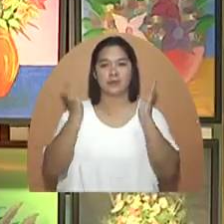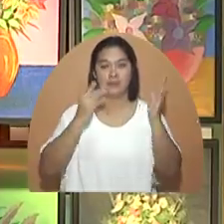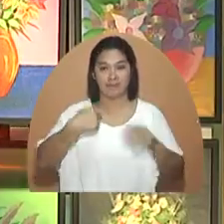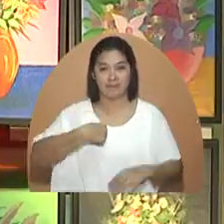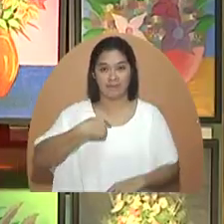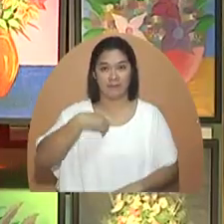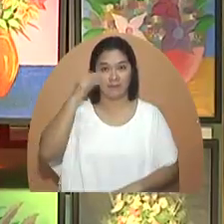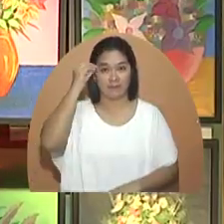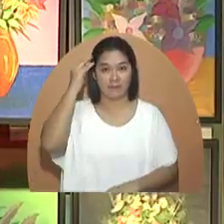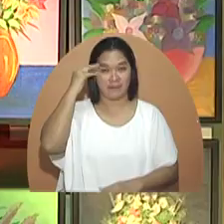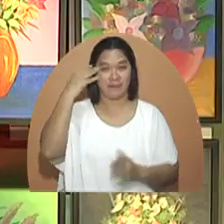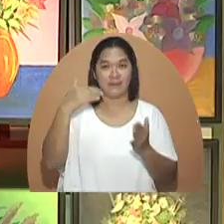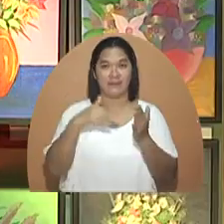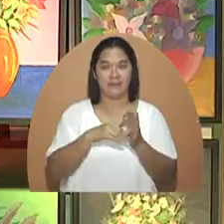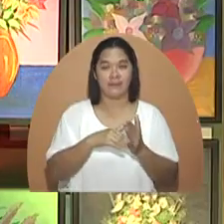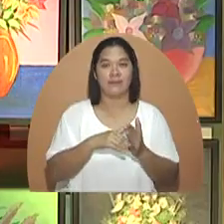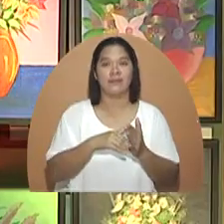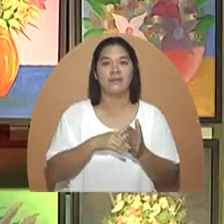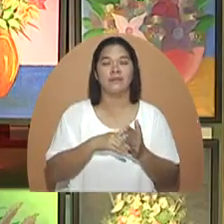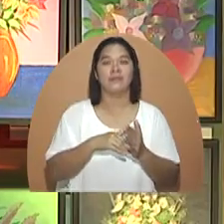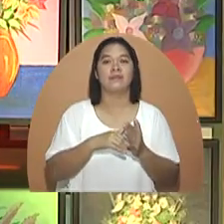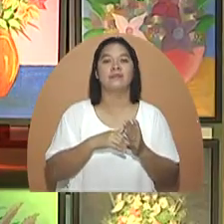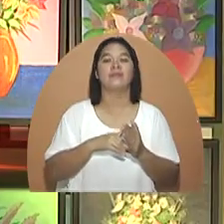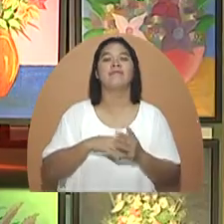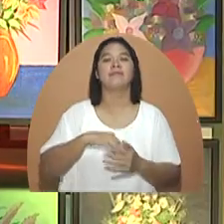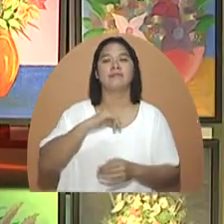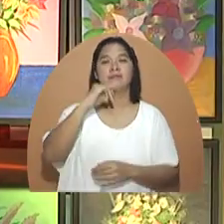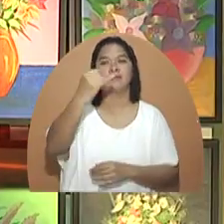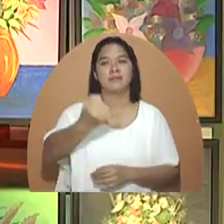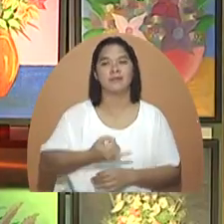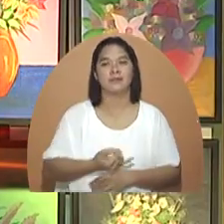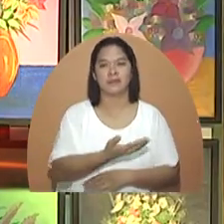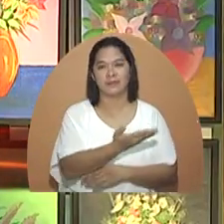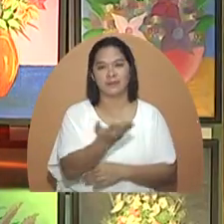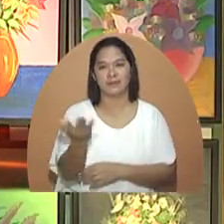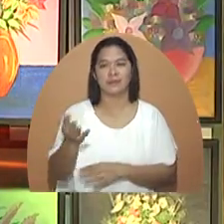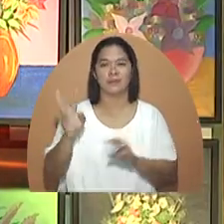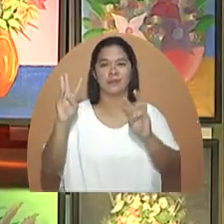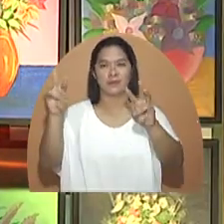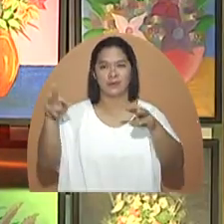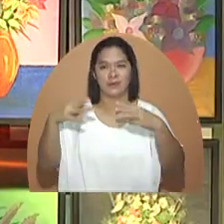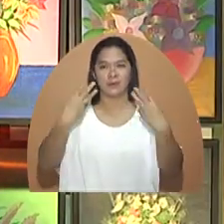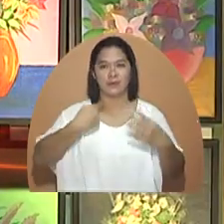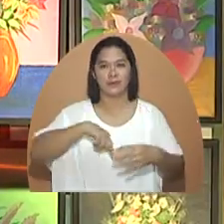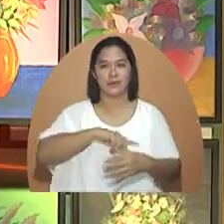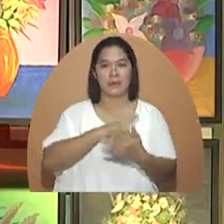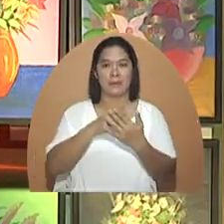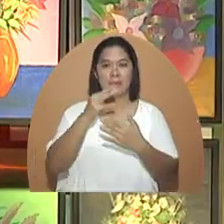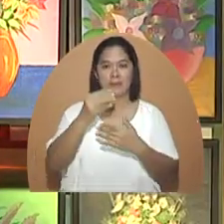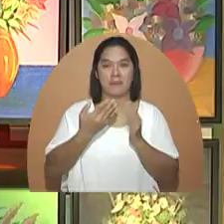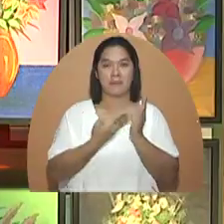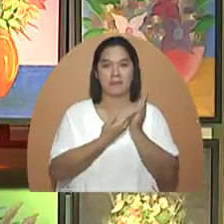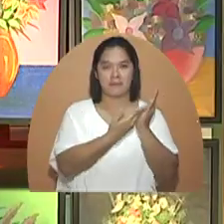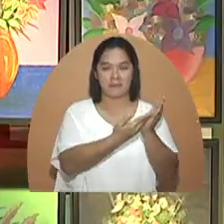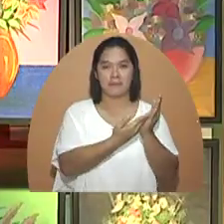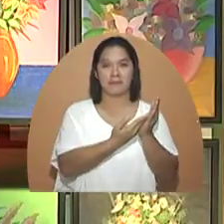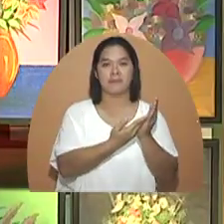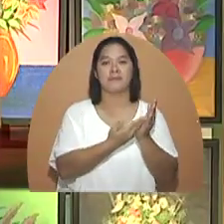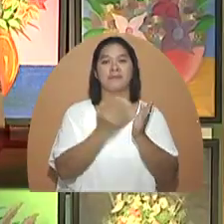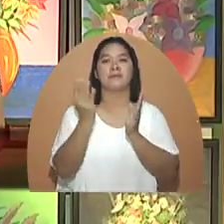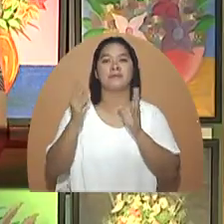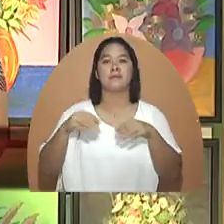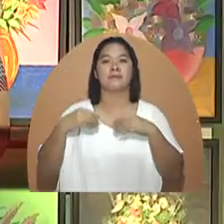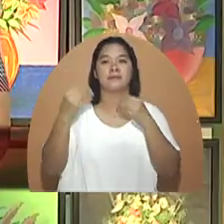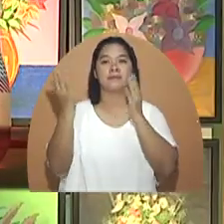Ito po si Orly Bergado muli na nag-aanyaya sa inyo. Panorin natin ang programa na subok na sa